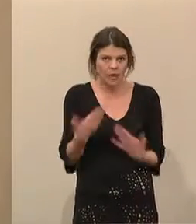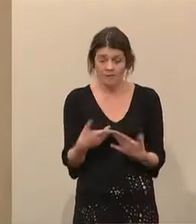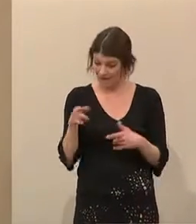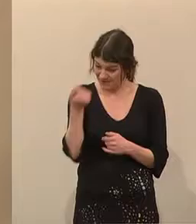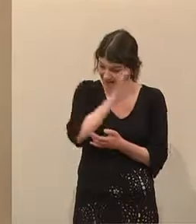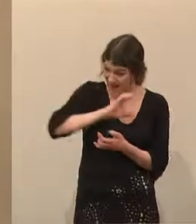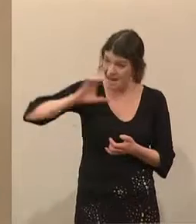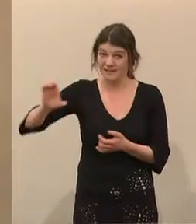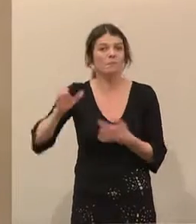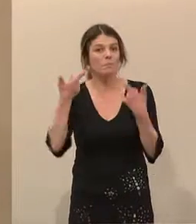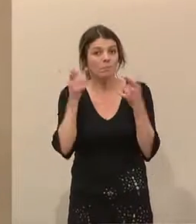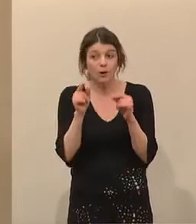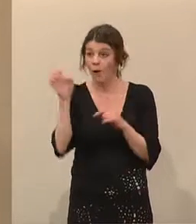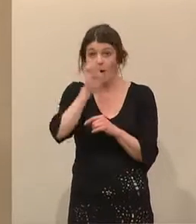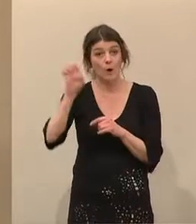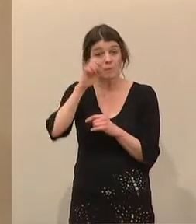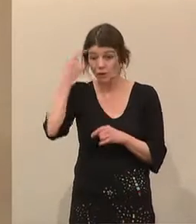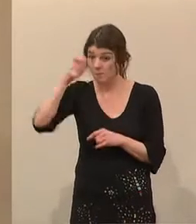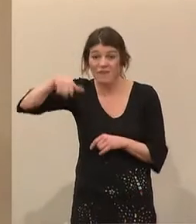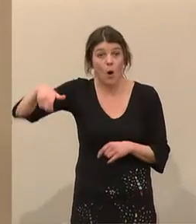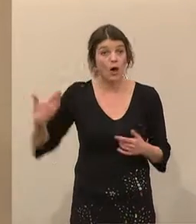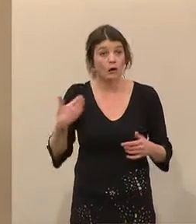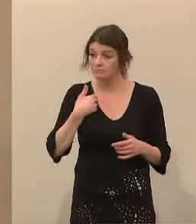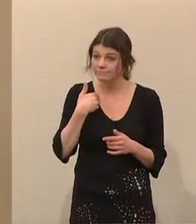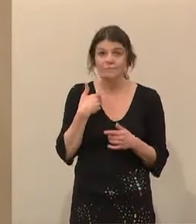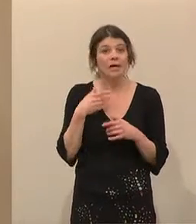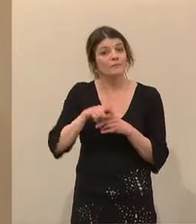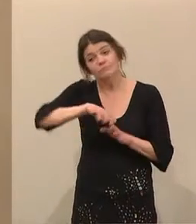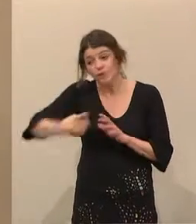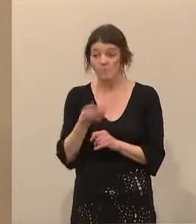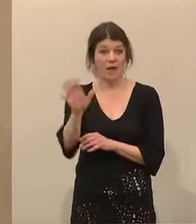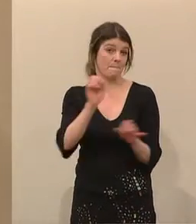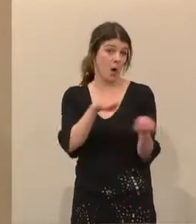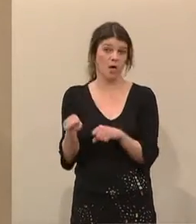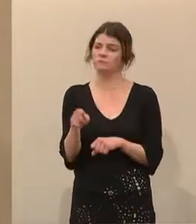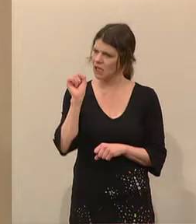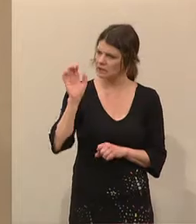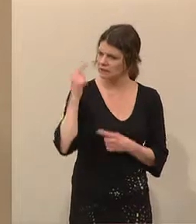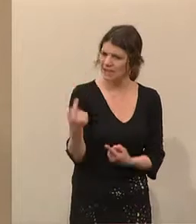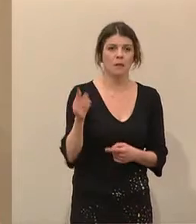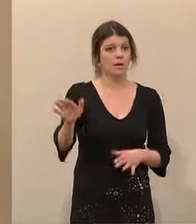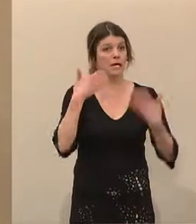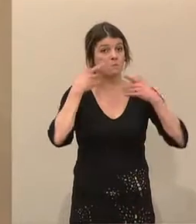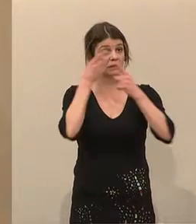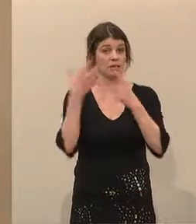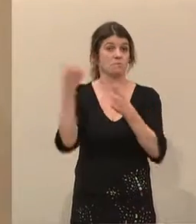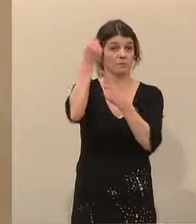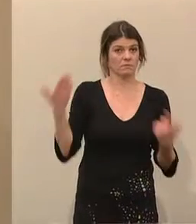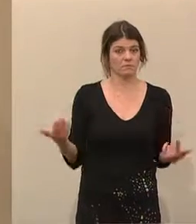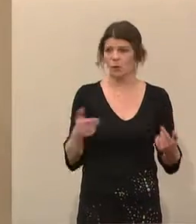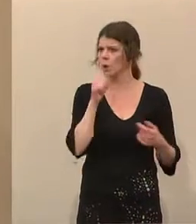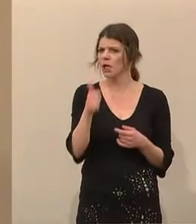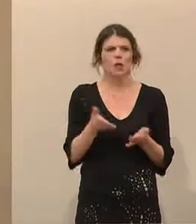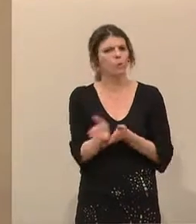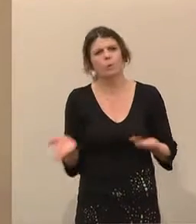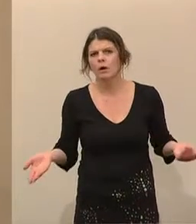Geldern nehmen wir der europäischen Bevölkerung letztendlich die Möglichkeit, selbst ihre Klimaziele zu erreichen und nicht auch noch